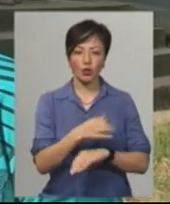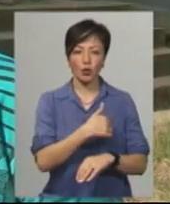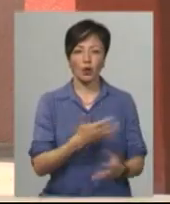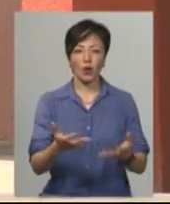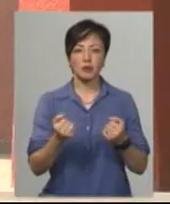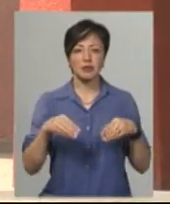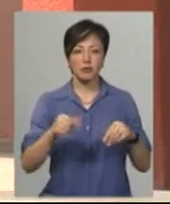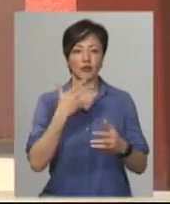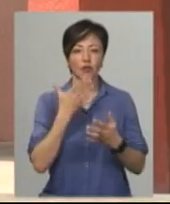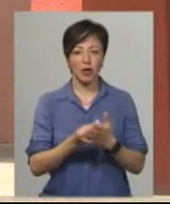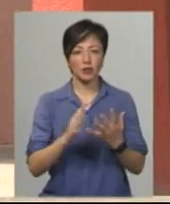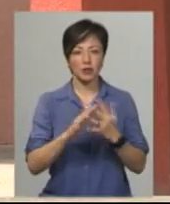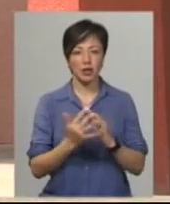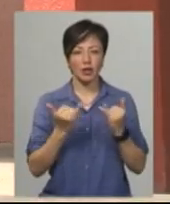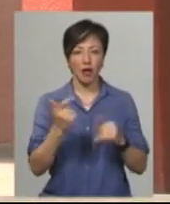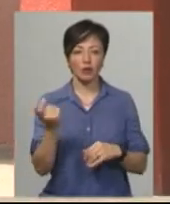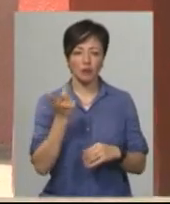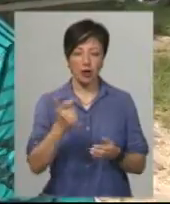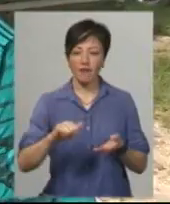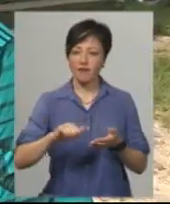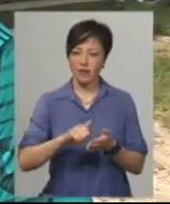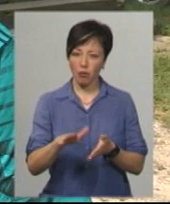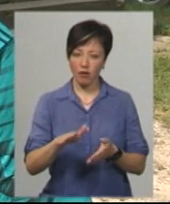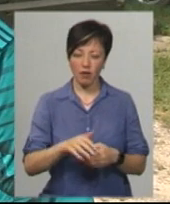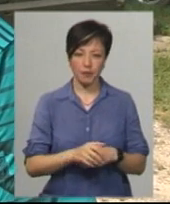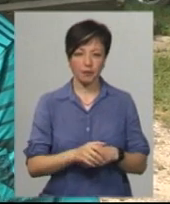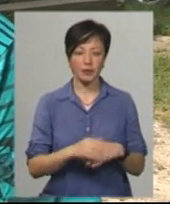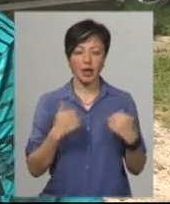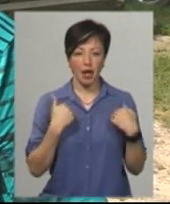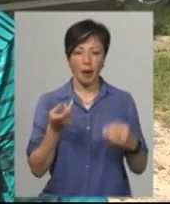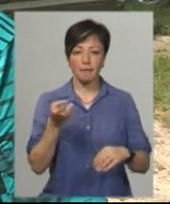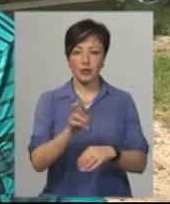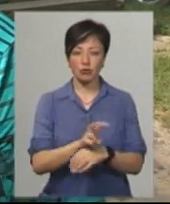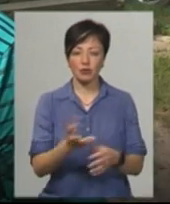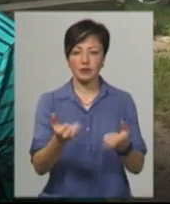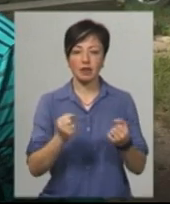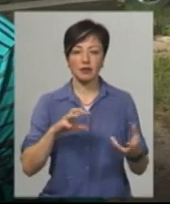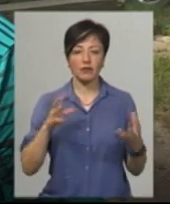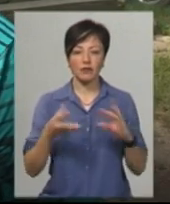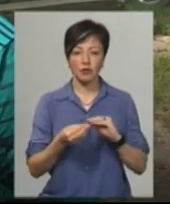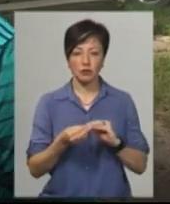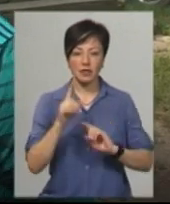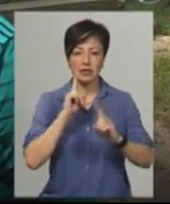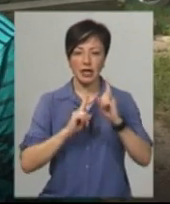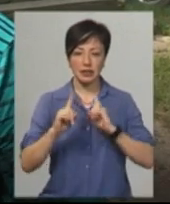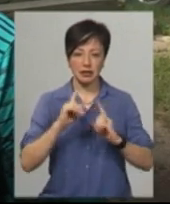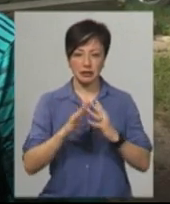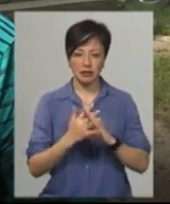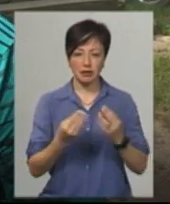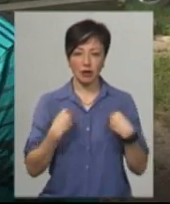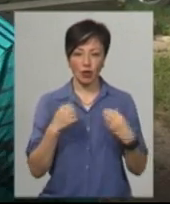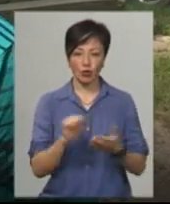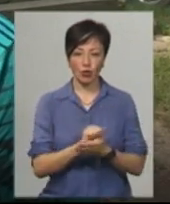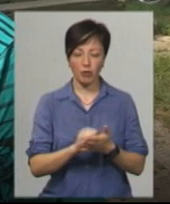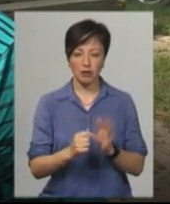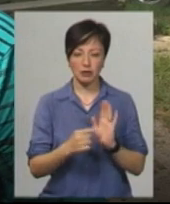отримати землю в своєму селі для господарства, та їм відмовили. Я прийшов взяти висновок сесії, мені дали бумагу